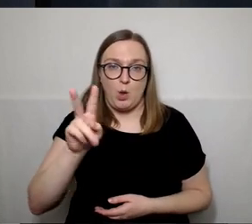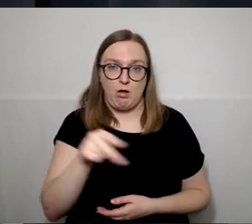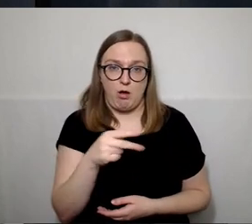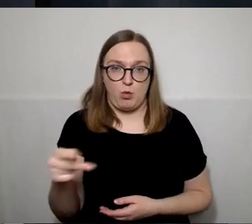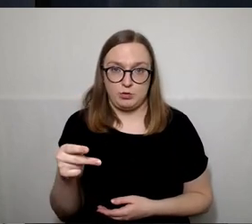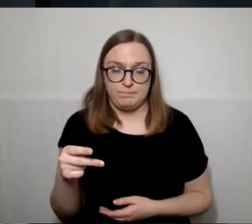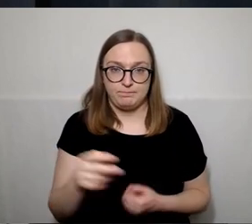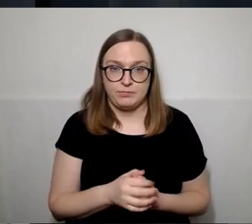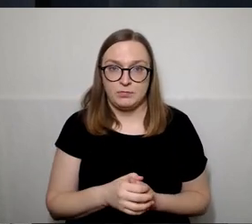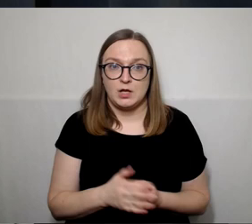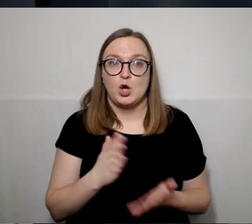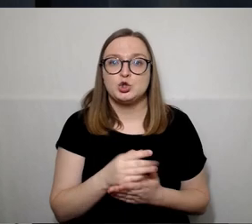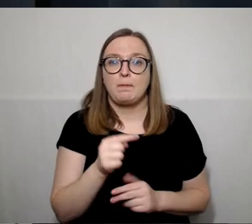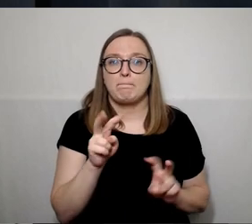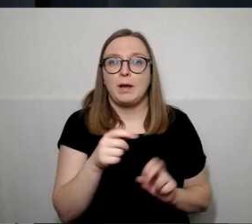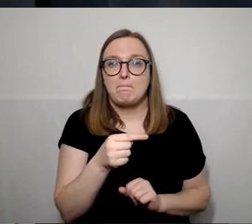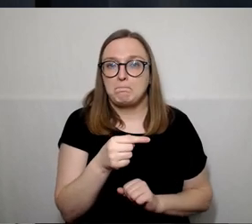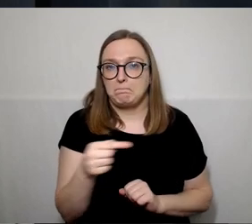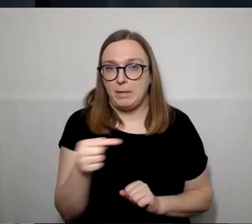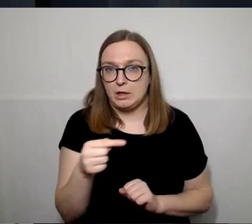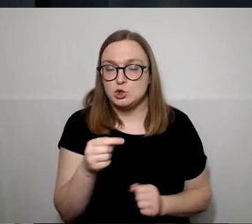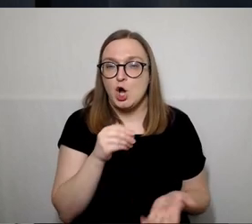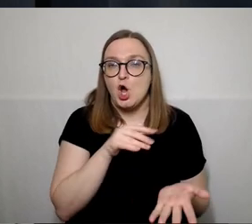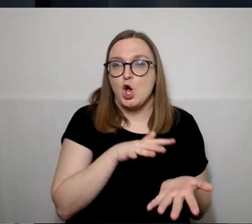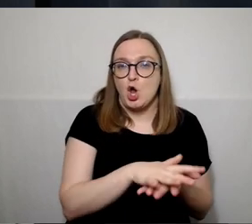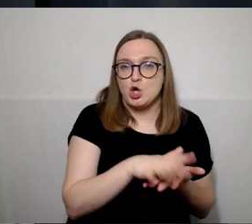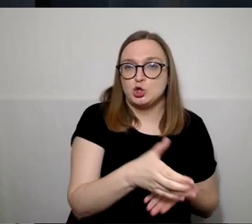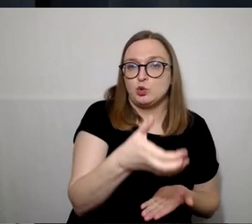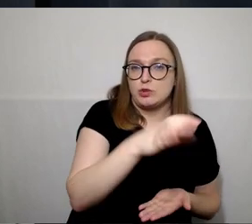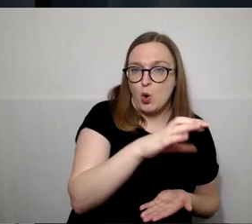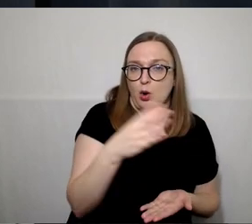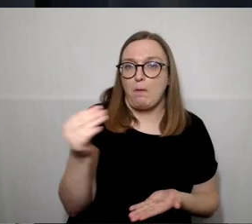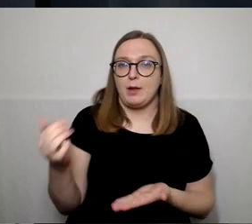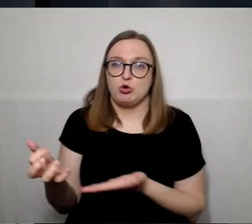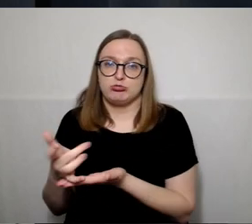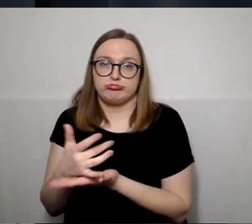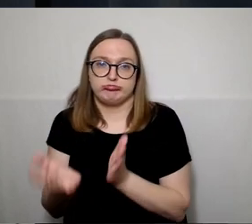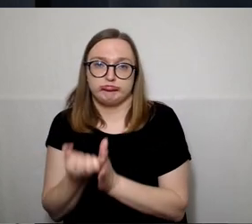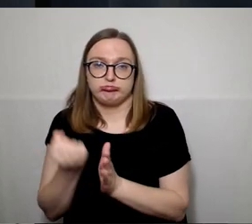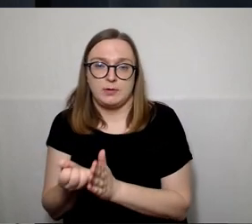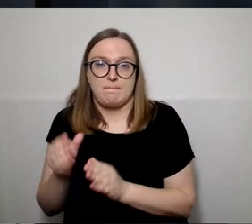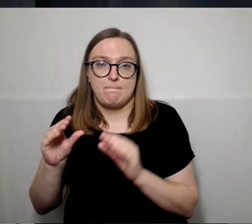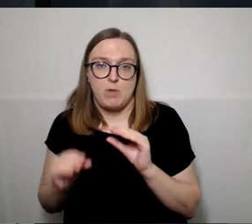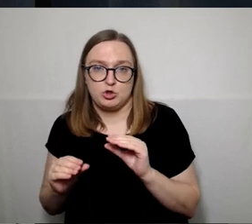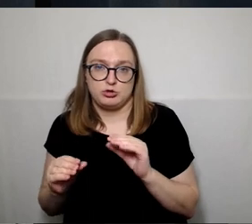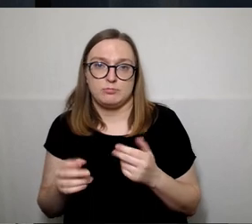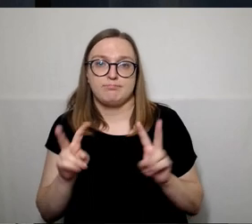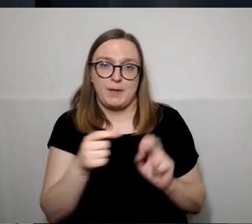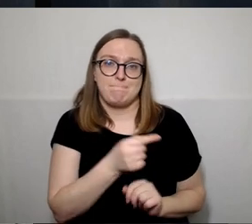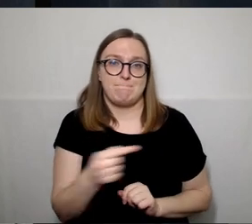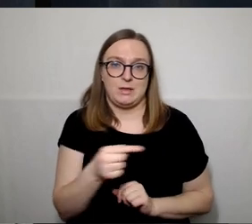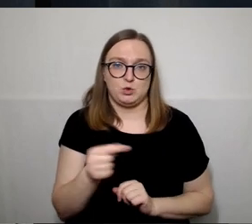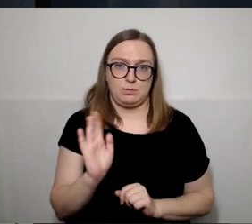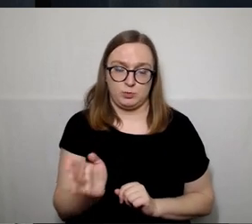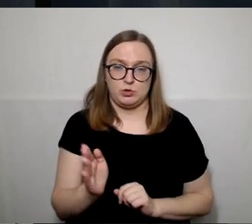jis yra minusinis. Išlaidų suplanuota daugiau negu pajamų. Ir tas susidarė